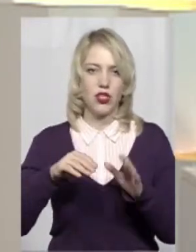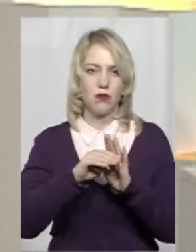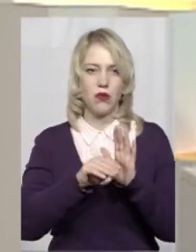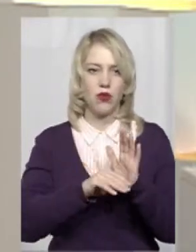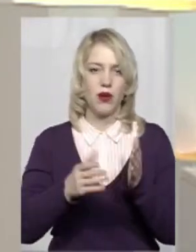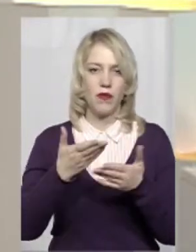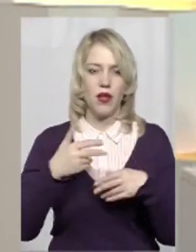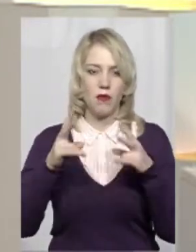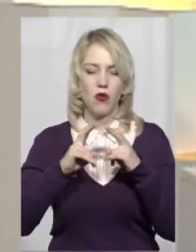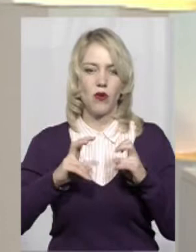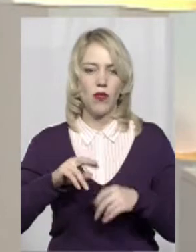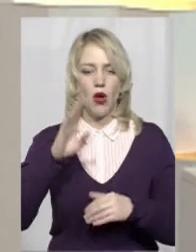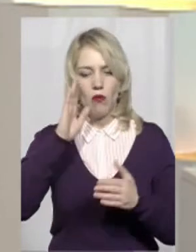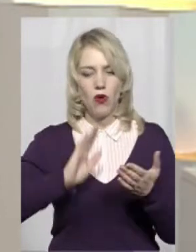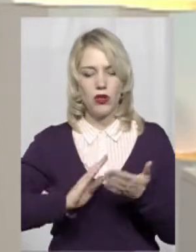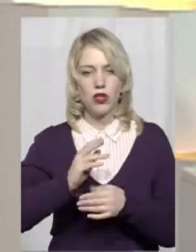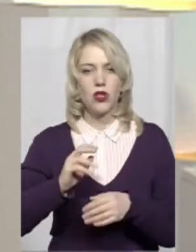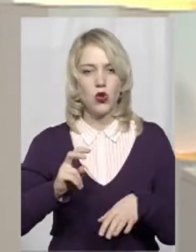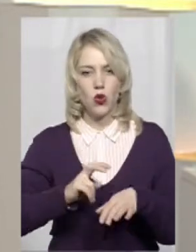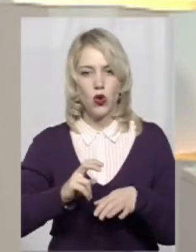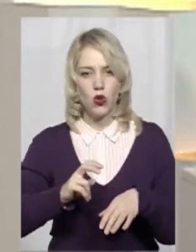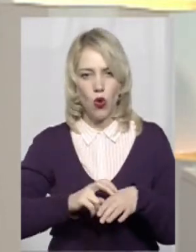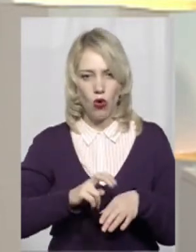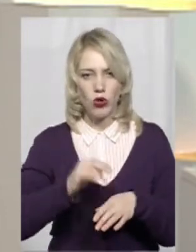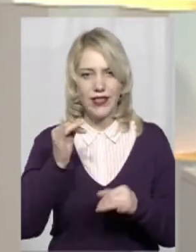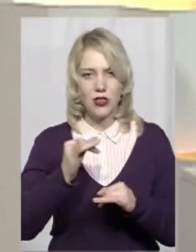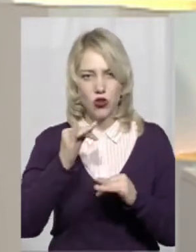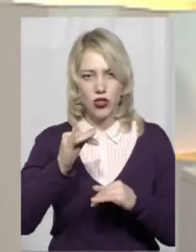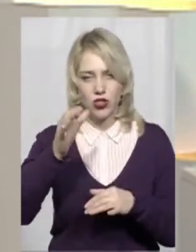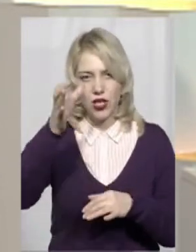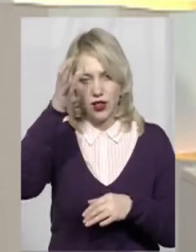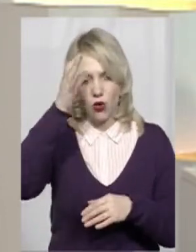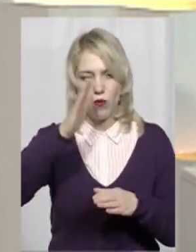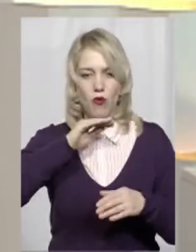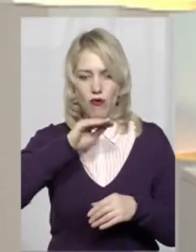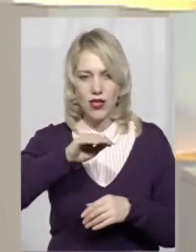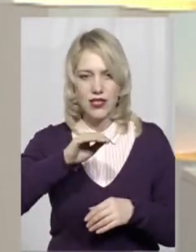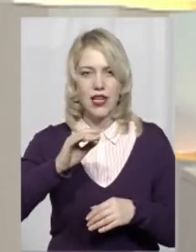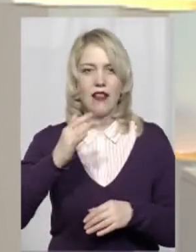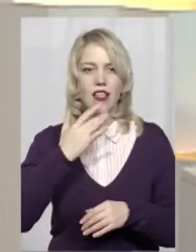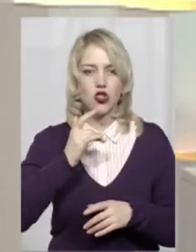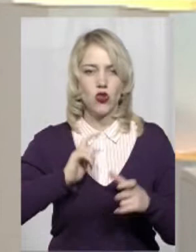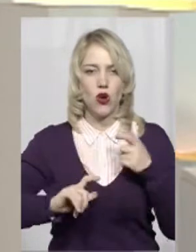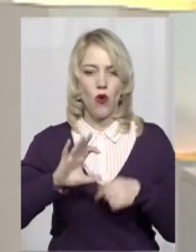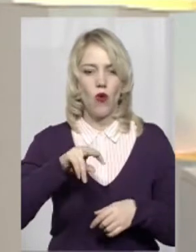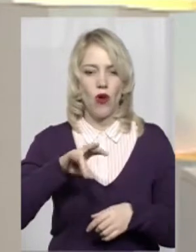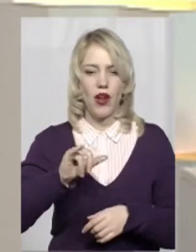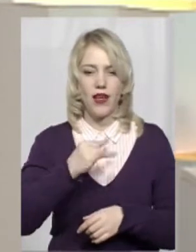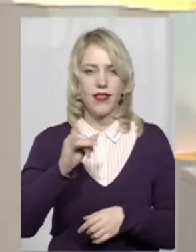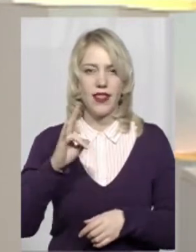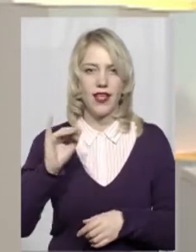нам проаналізував політолог, доктор історичних наук і професор Хмельницького національного університету Микола Олійник.